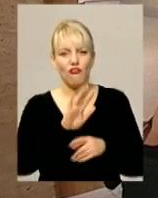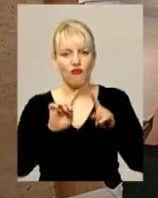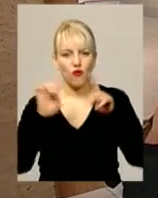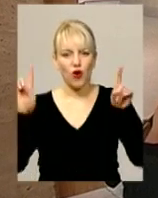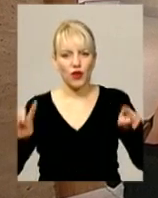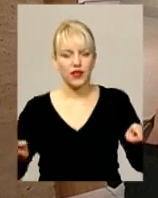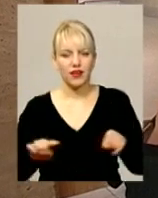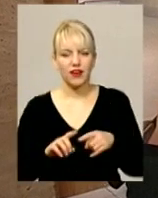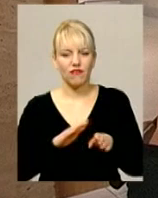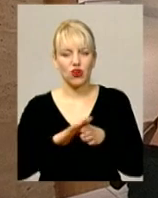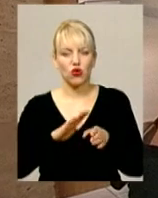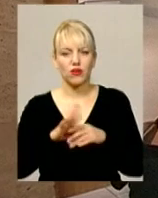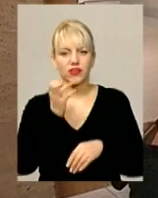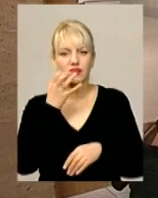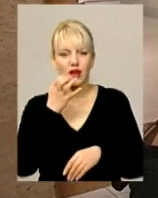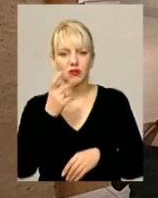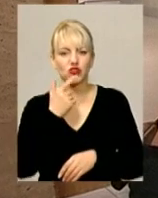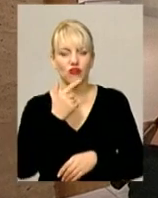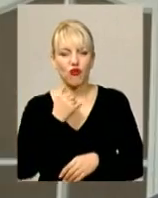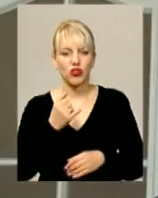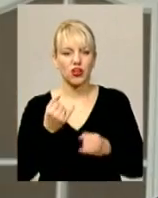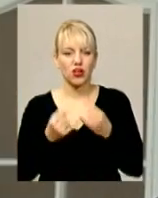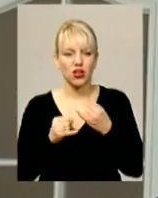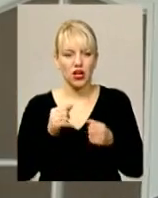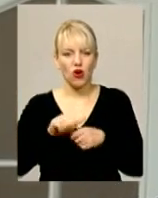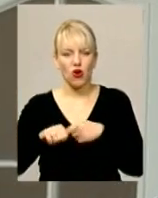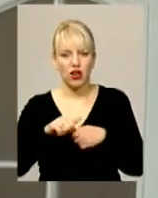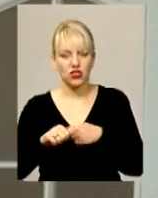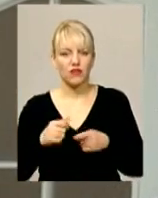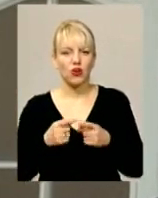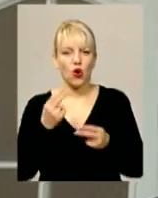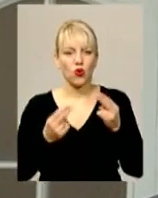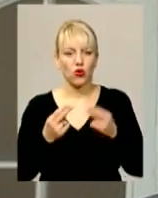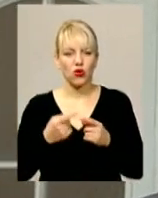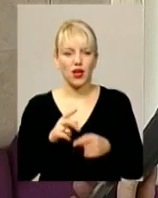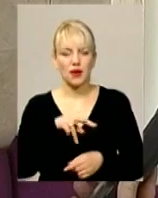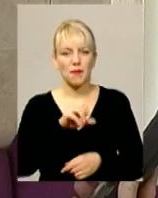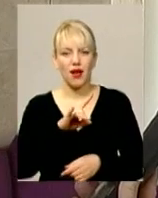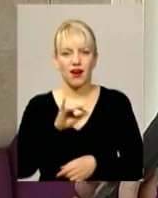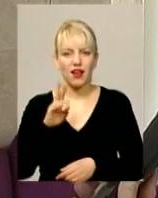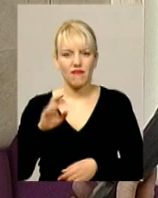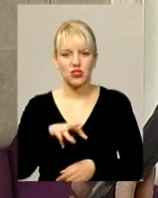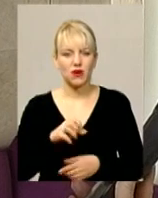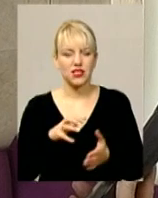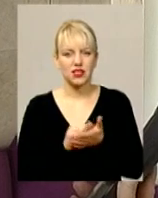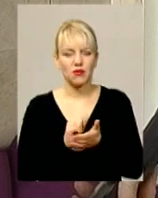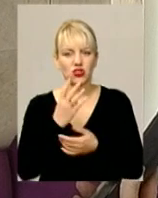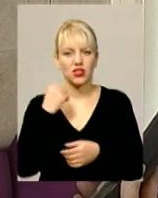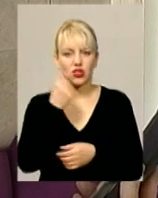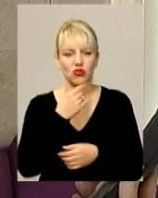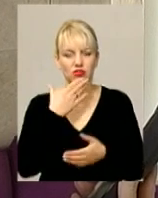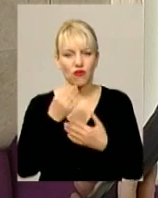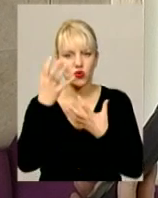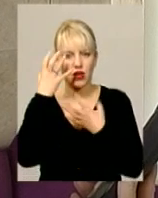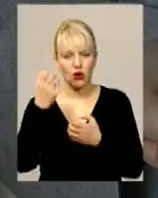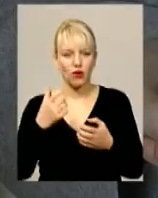виконаний в таких теплих, червоних, рожевих, оранжевих кольорах. А Марія Манкевич у класі кераміки займається четвертий рік. До свого захоплення, каже,